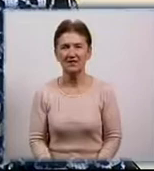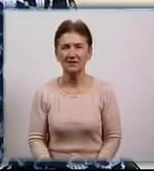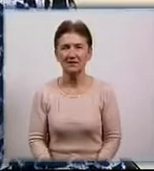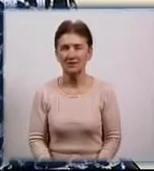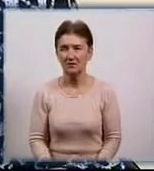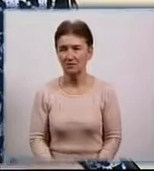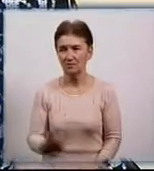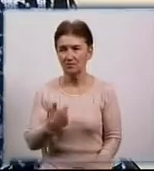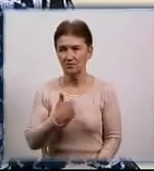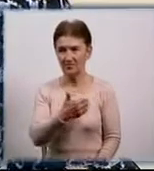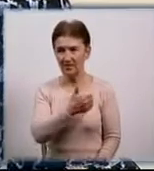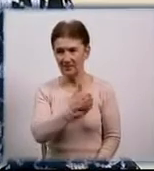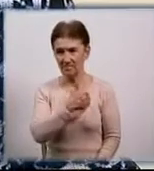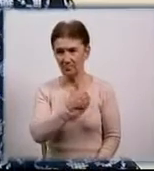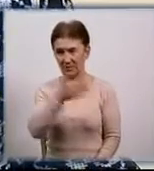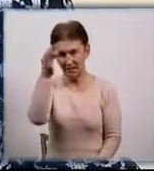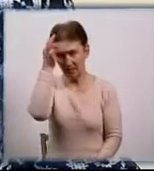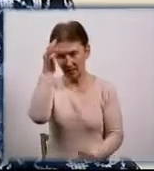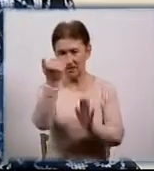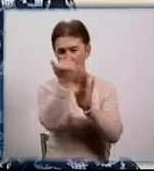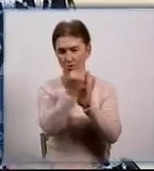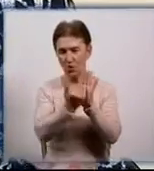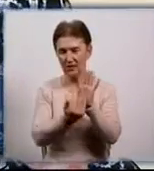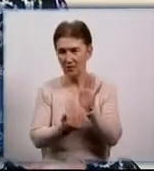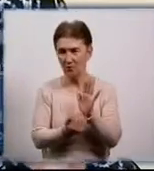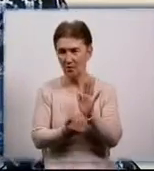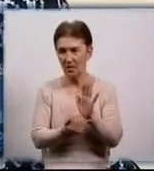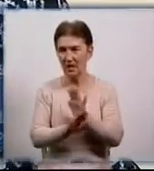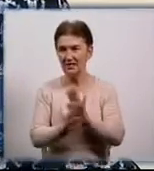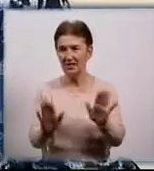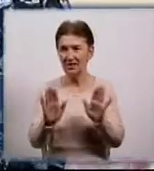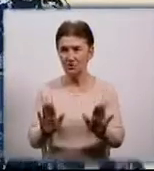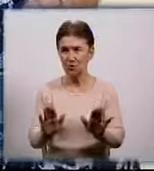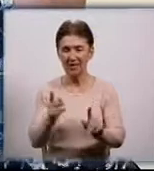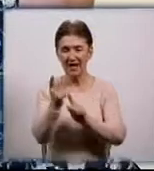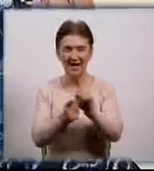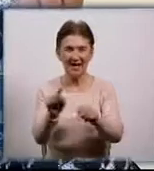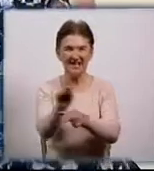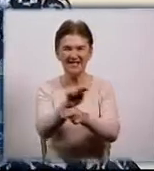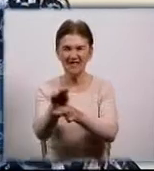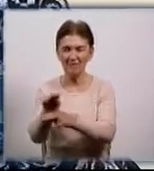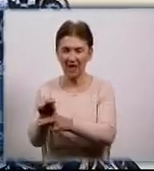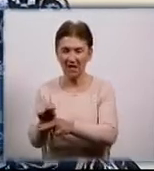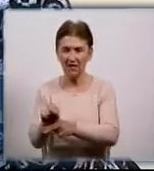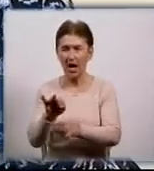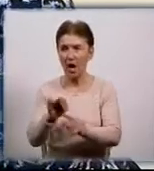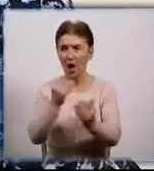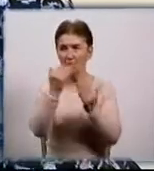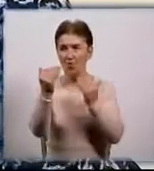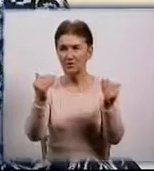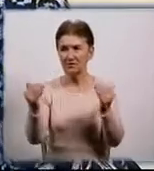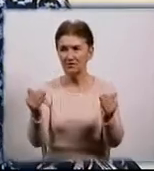Ми хочемо наповнити програму нашої фортеці не тільки реставрацією, але й музейфікацією.